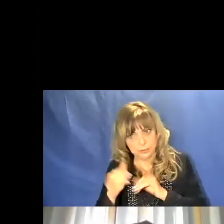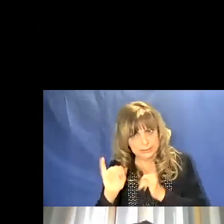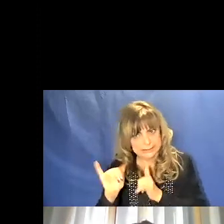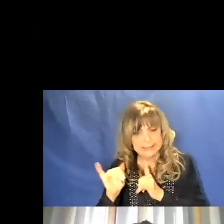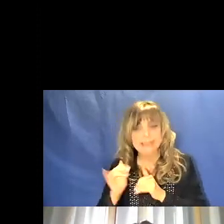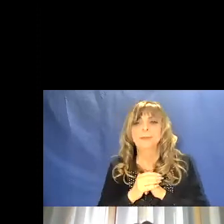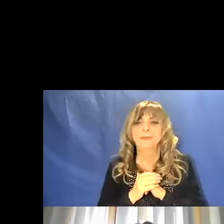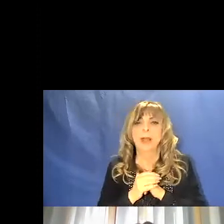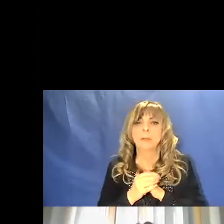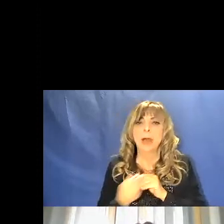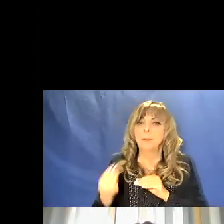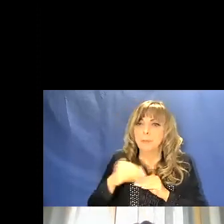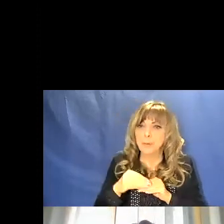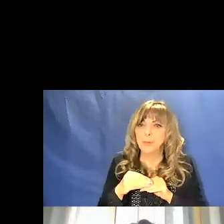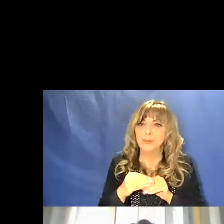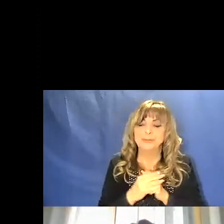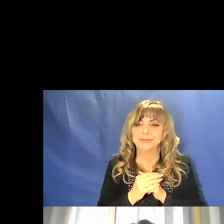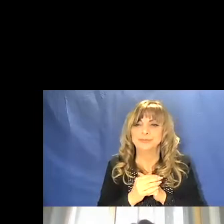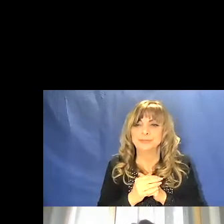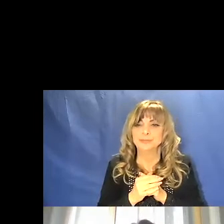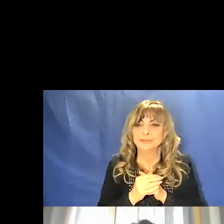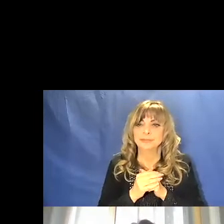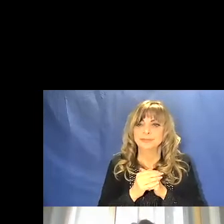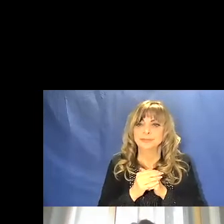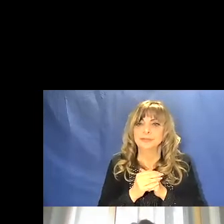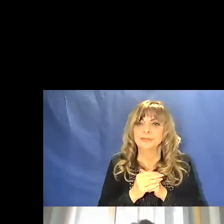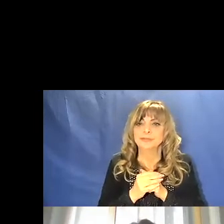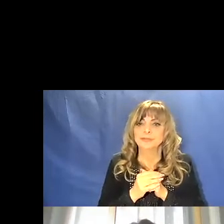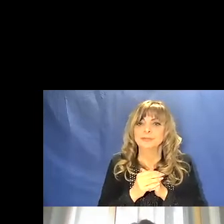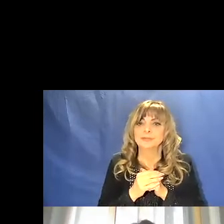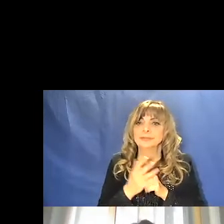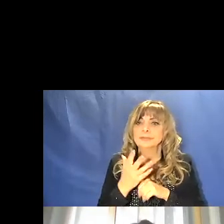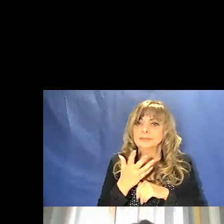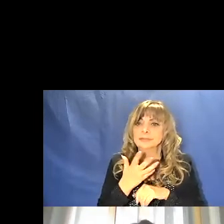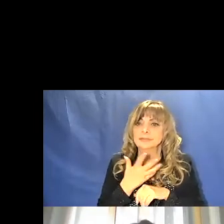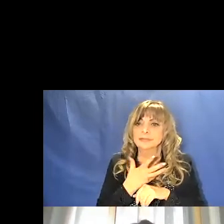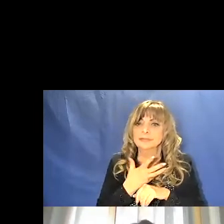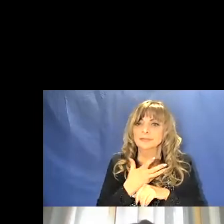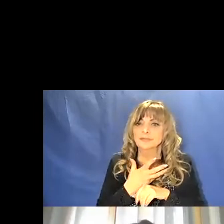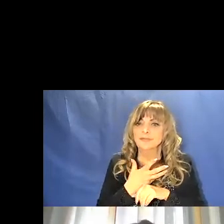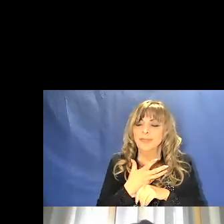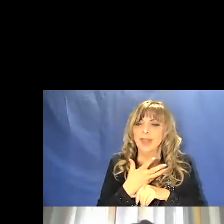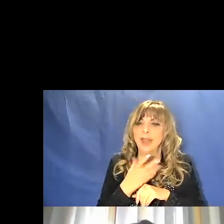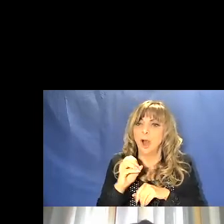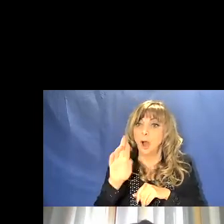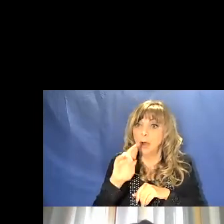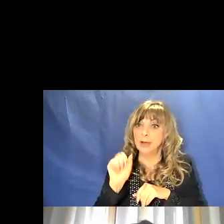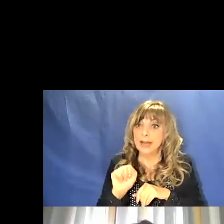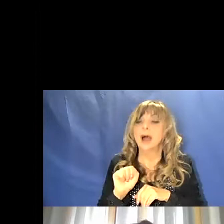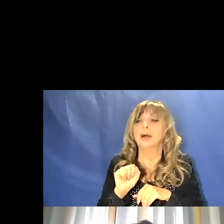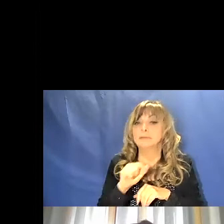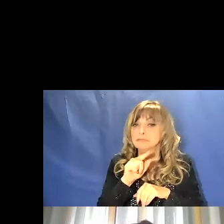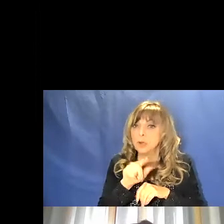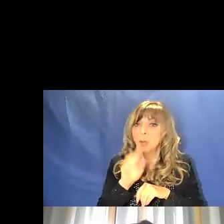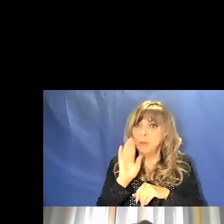per funzioni utili ha utilizzato dicevo l'ocra per attività simboliche.